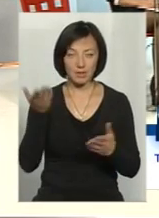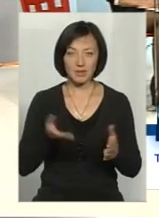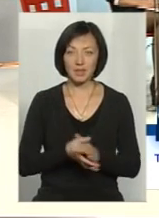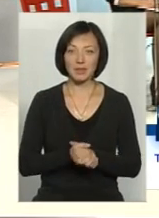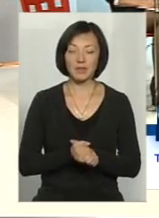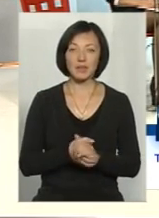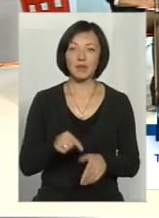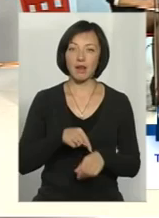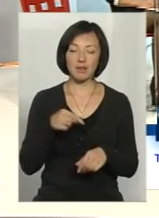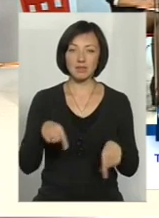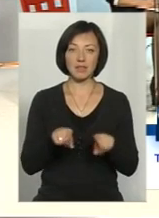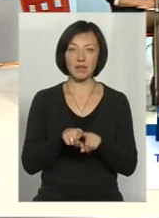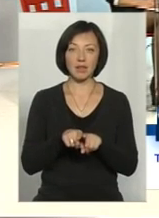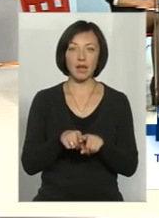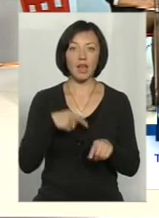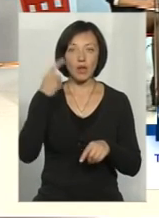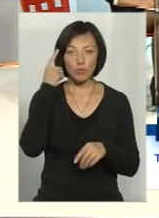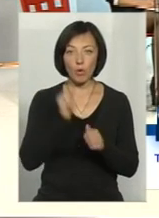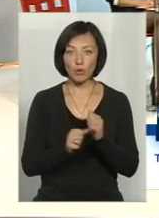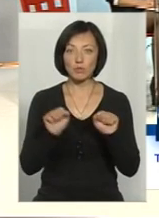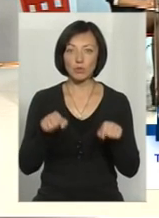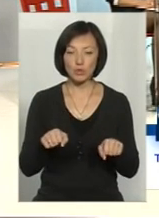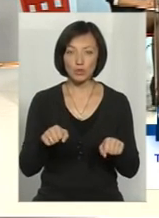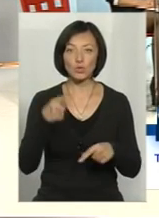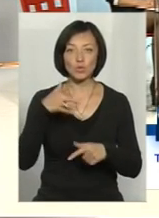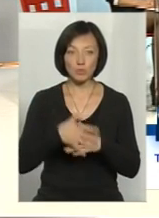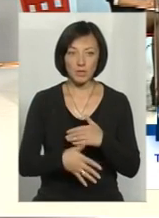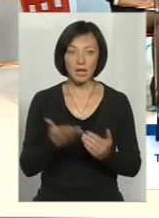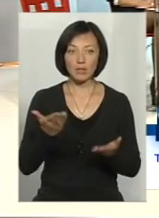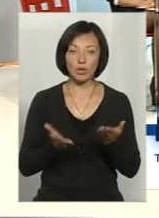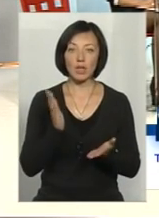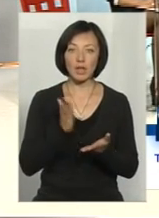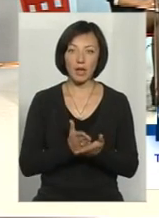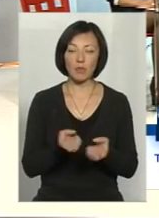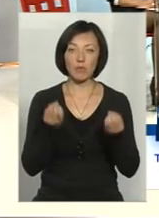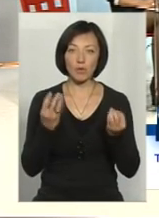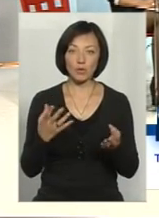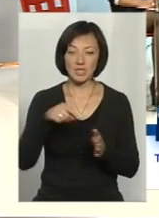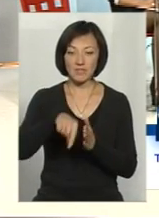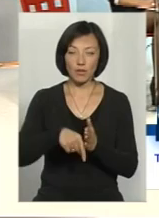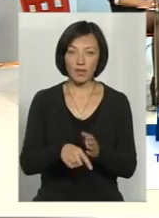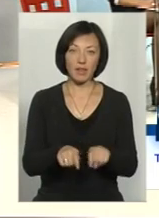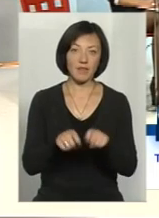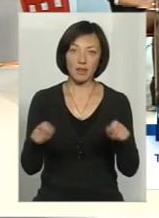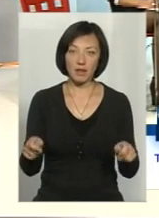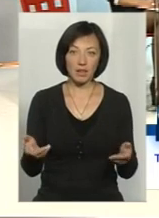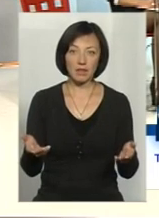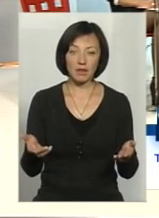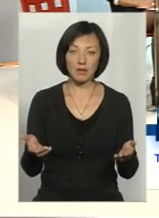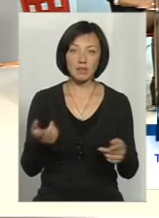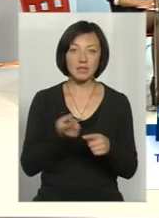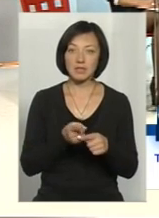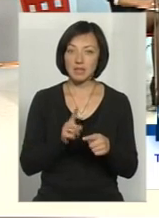реакція. Я думаю, що кожен може зрозуміти, якщо є просто свердловина, яка відкрита, то